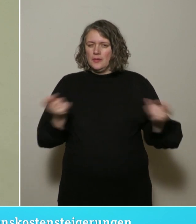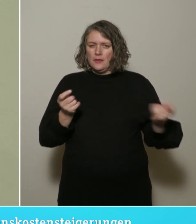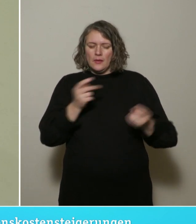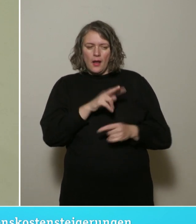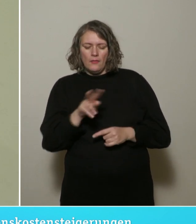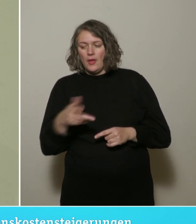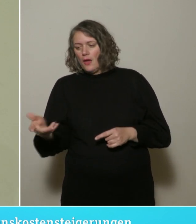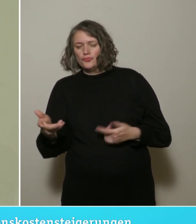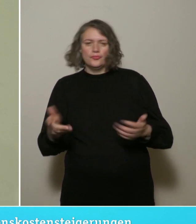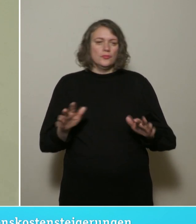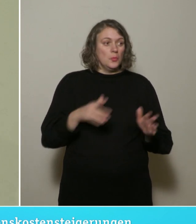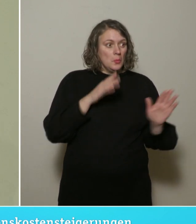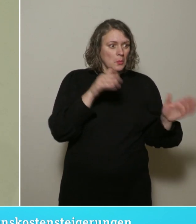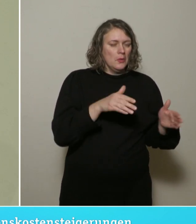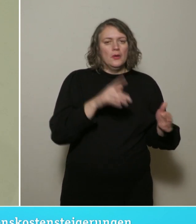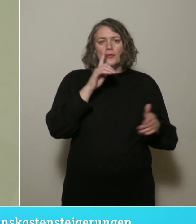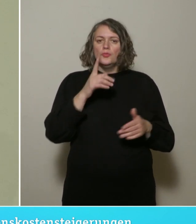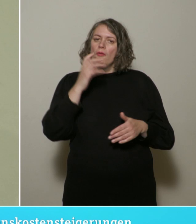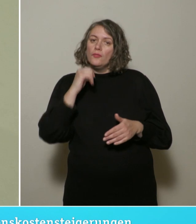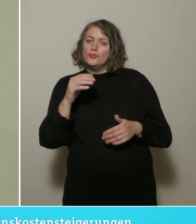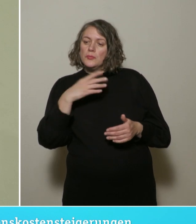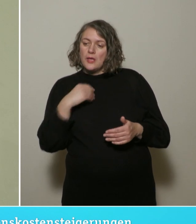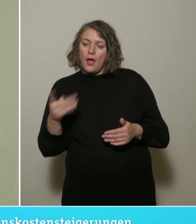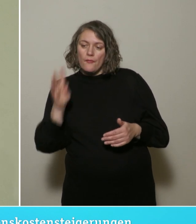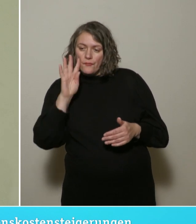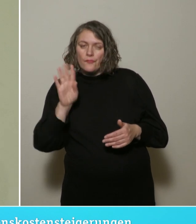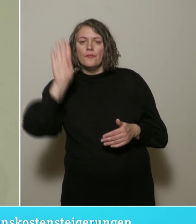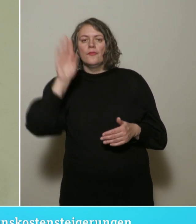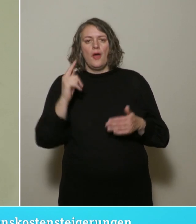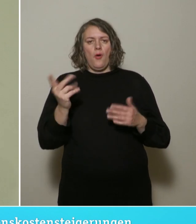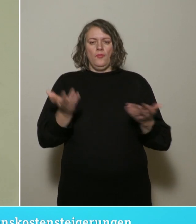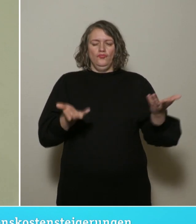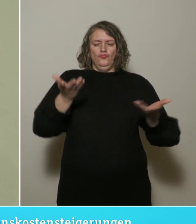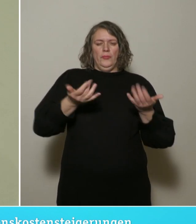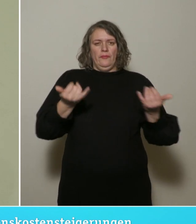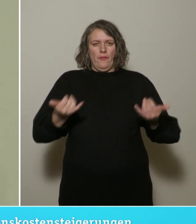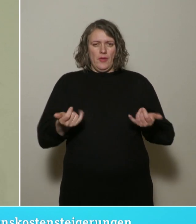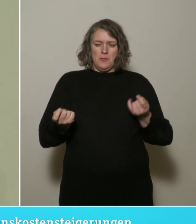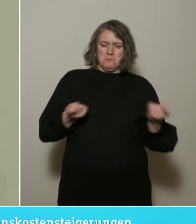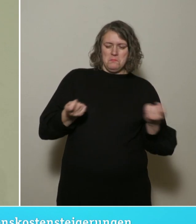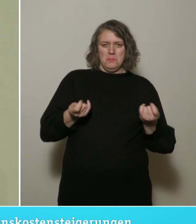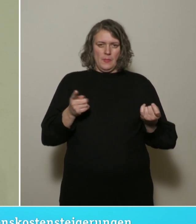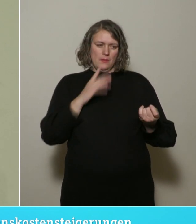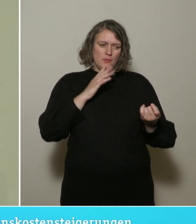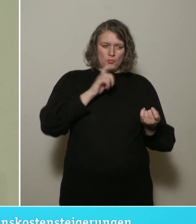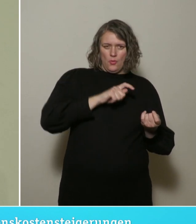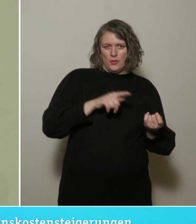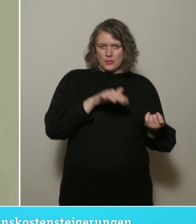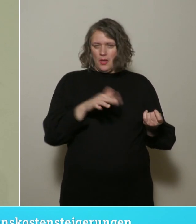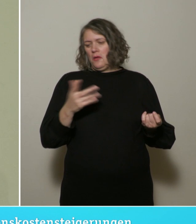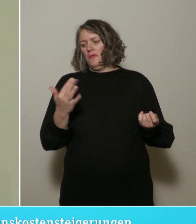eben nicht einfach nur Wünsche und Bedarfe angemeldet werden, sondern dass die auch miteinander in Ausgleich und Abwägung gebracht werden.